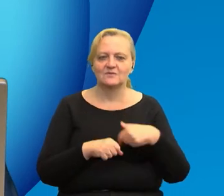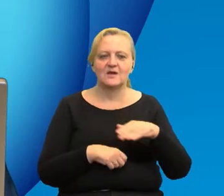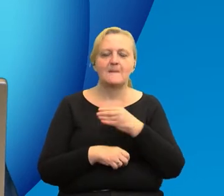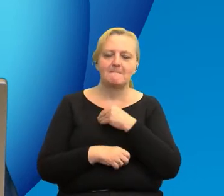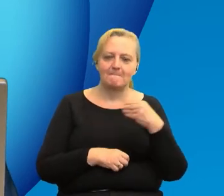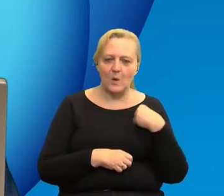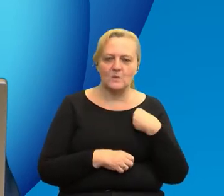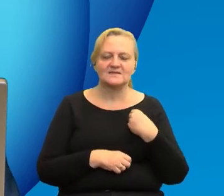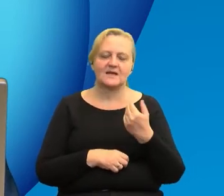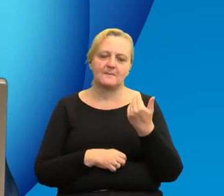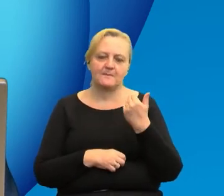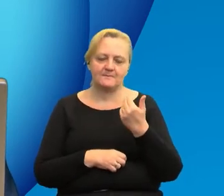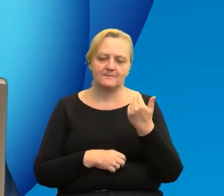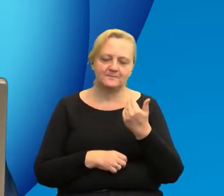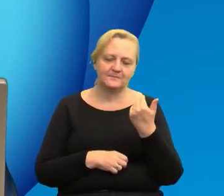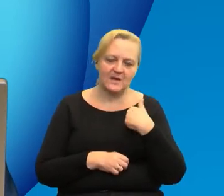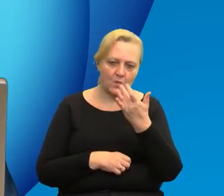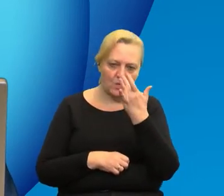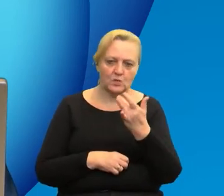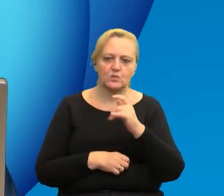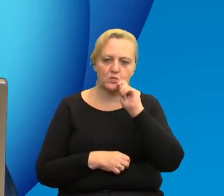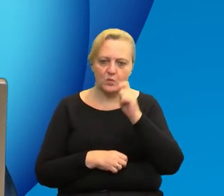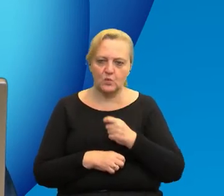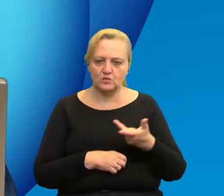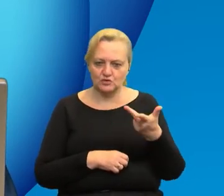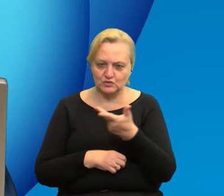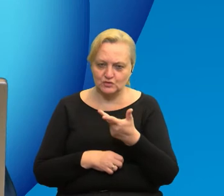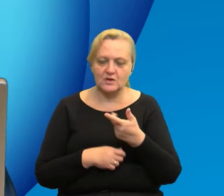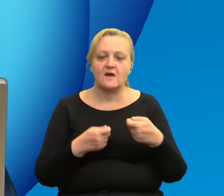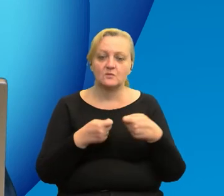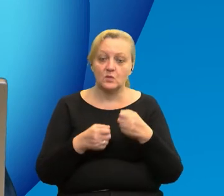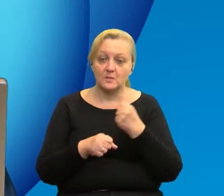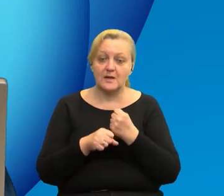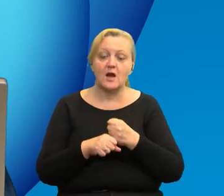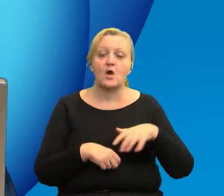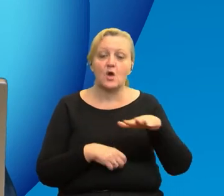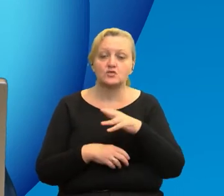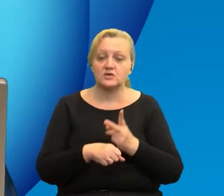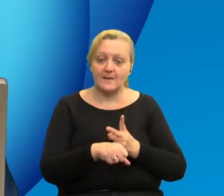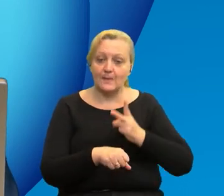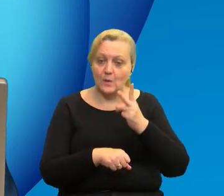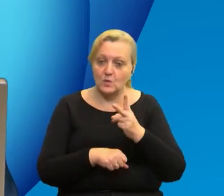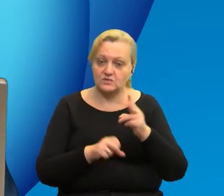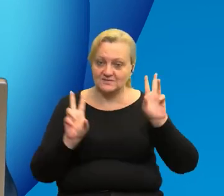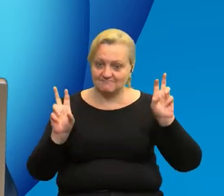Polska-Białoruś-Ukraina. Projekt, który dotyczy, reprezentuje obszar dostępności. Jak Państwo wiecie